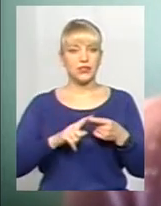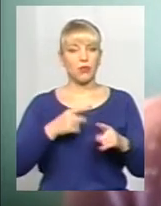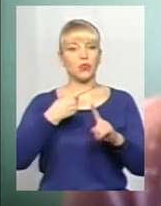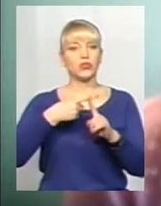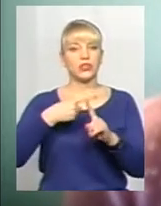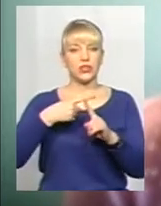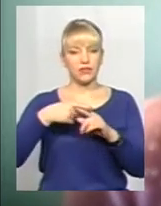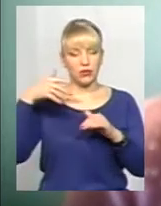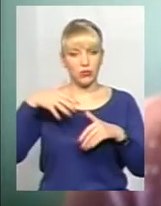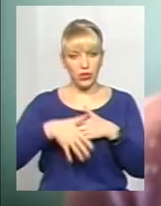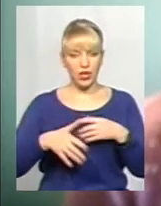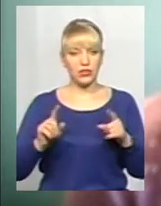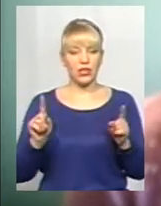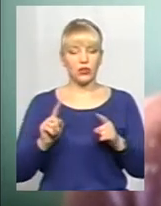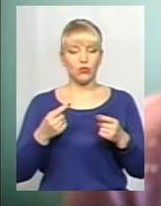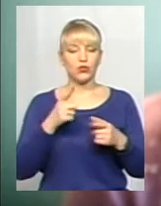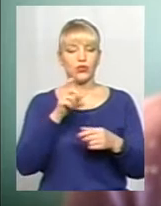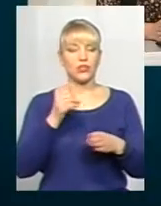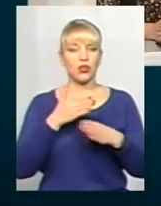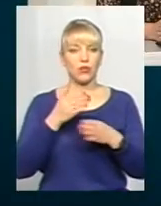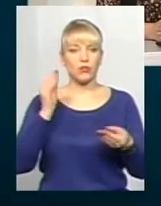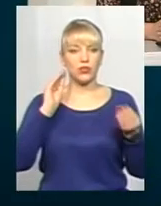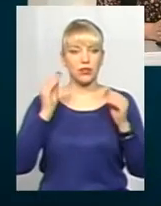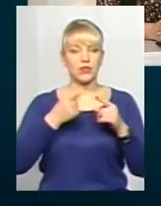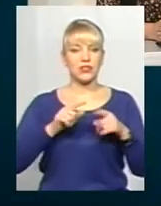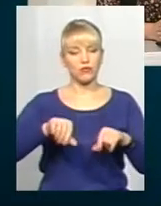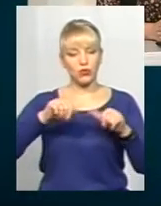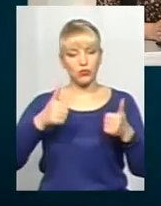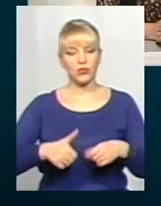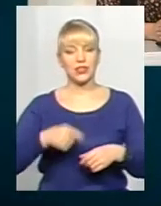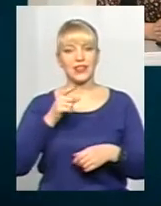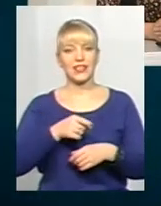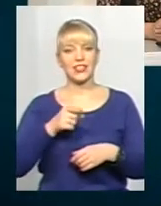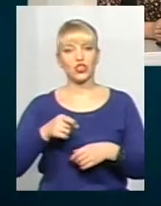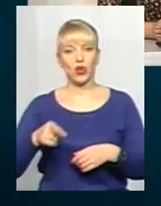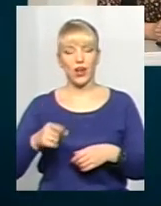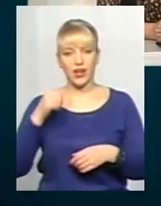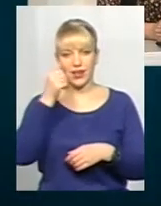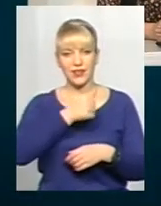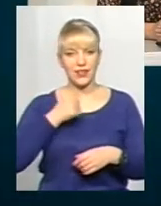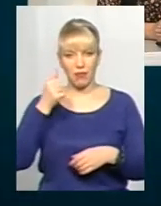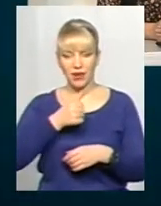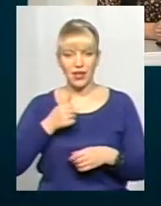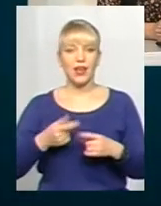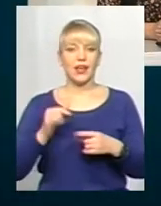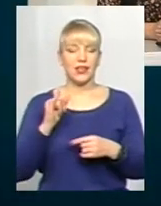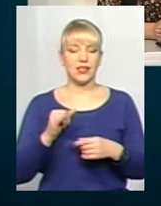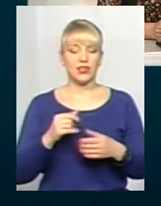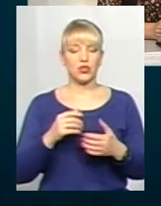допомогою стереотипів вони формуються століттями, тисячоліттями. За допомогою стереотипів суспільство